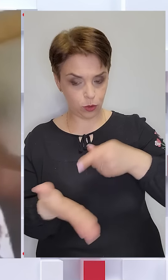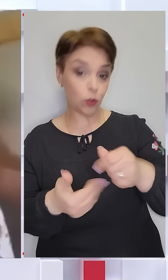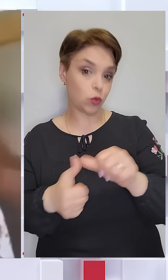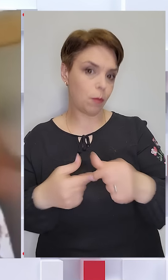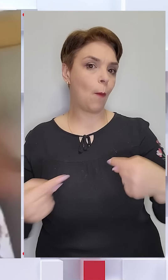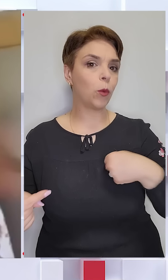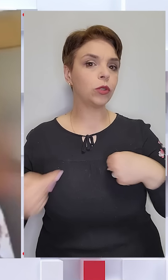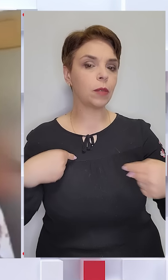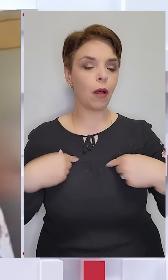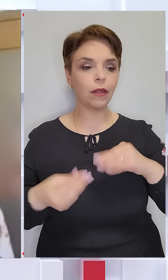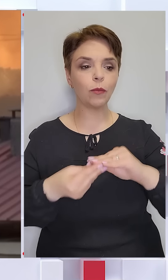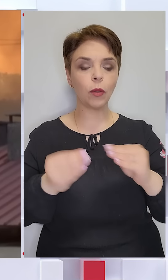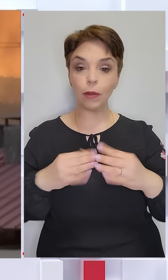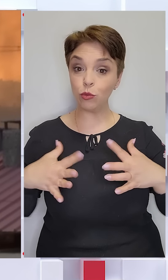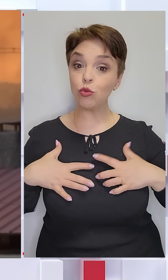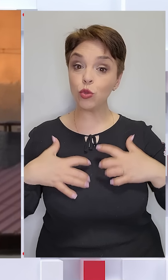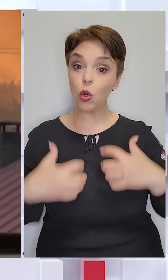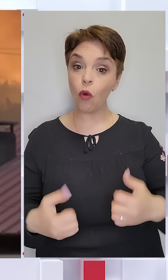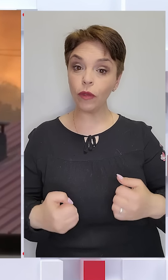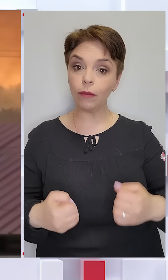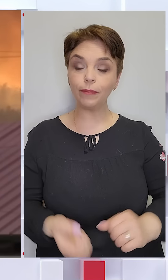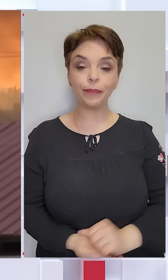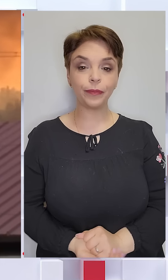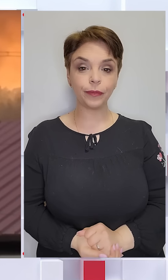зокрема, потерпали від проблем зі здоров'ям.